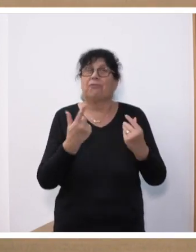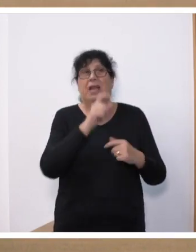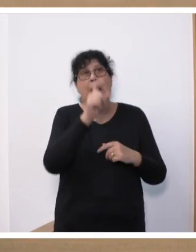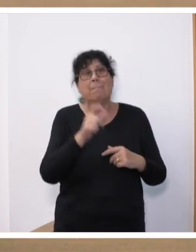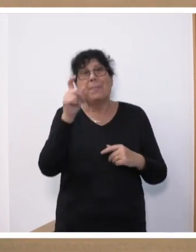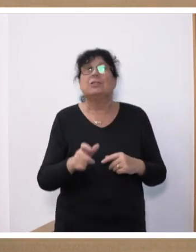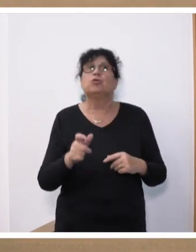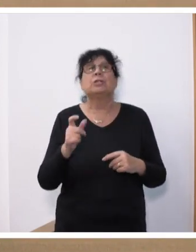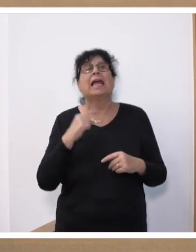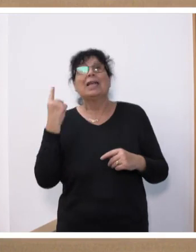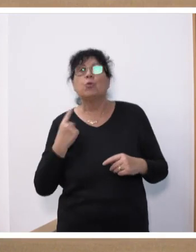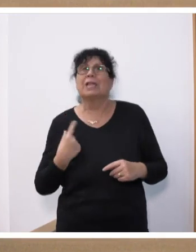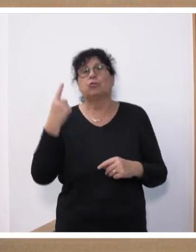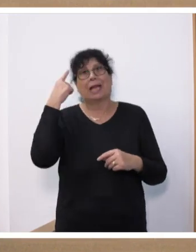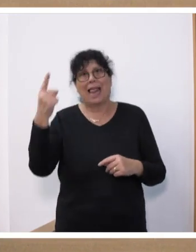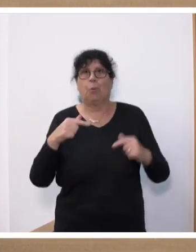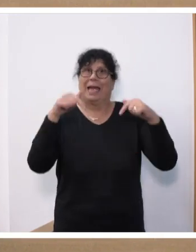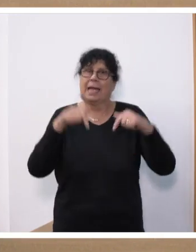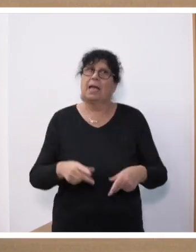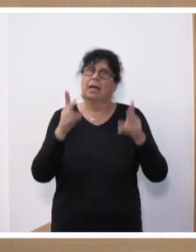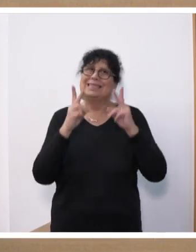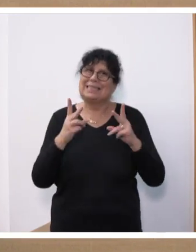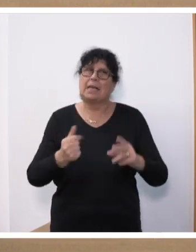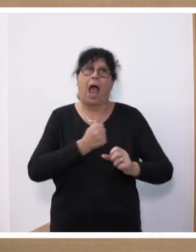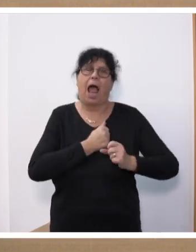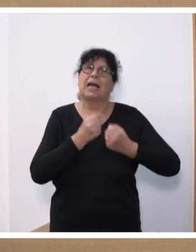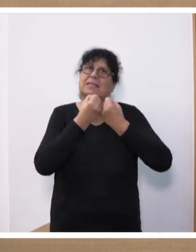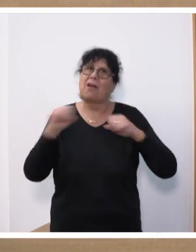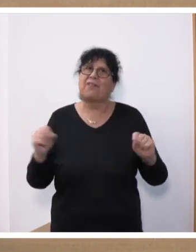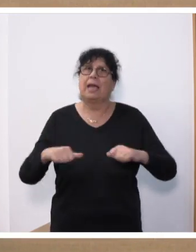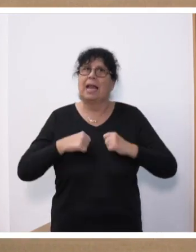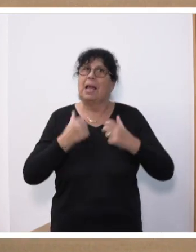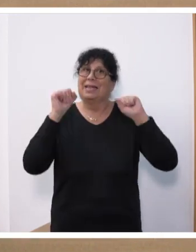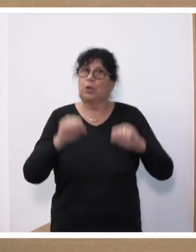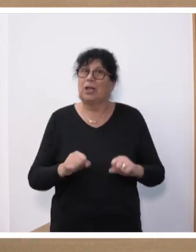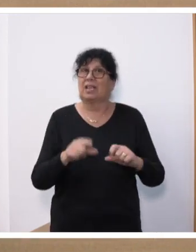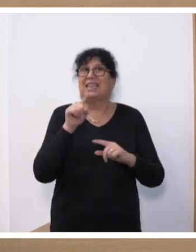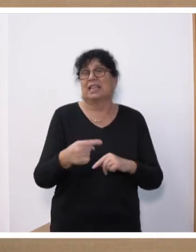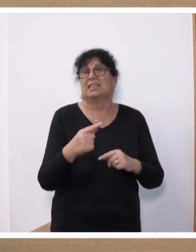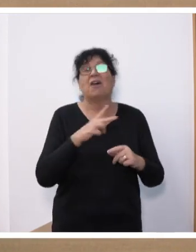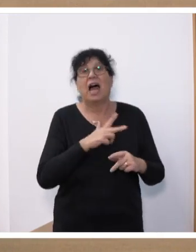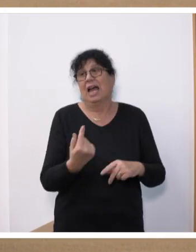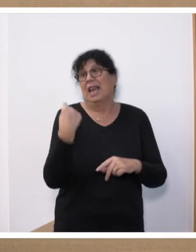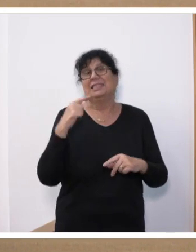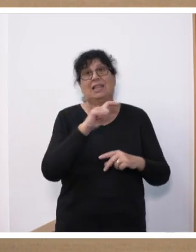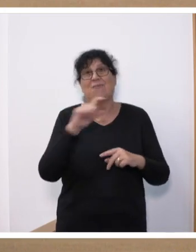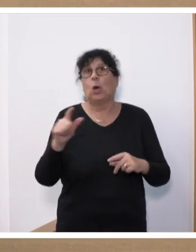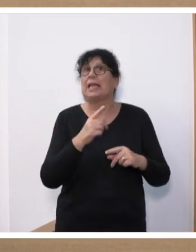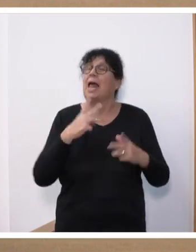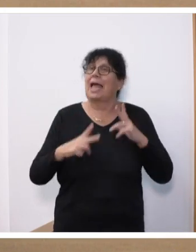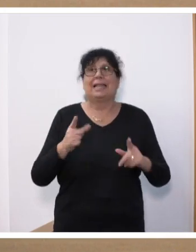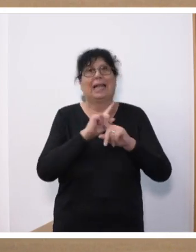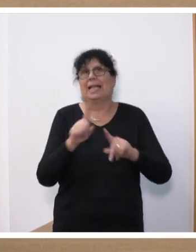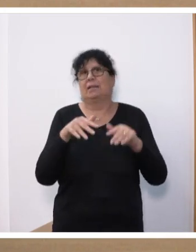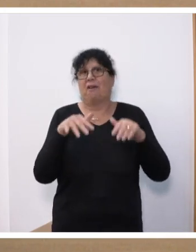Glaubens hier sicher und angstfrei leben können müssen. Das war in den vergangenen Wochen leider nicht der Fall und das